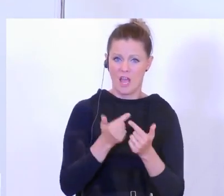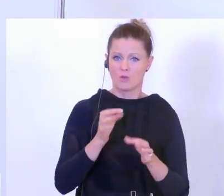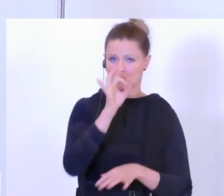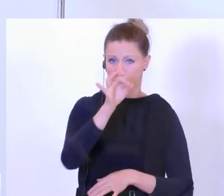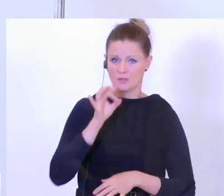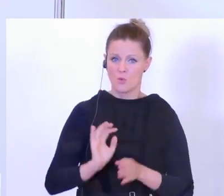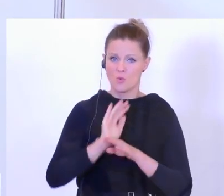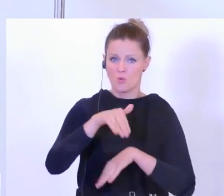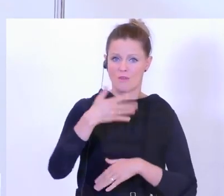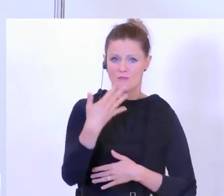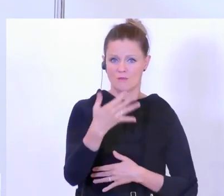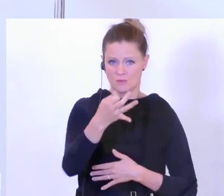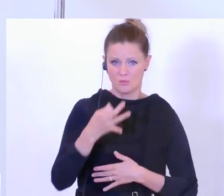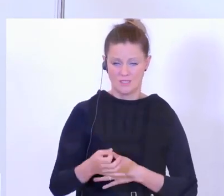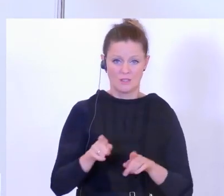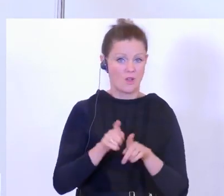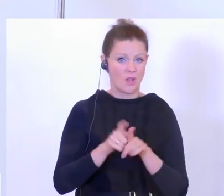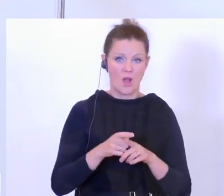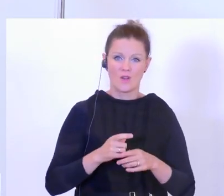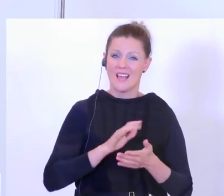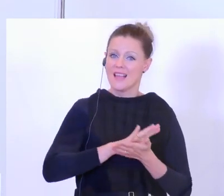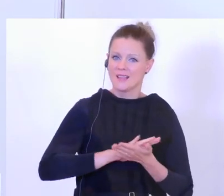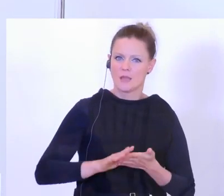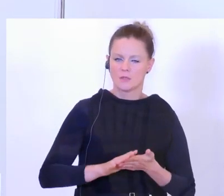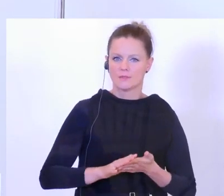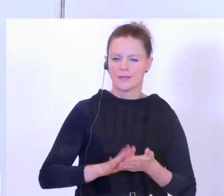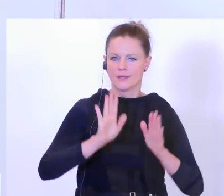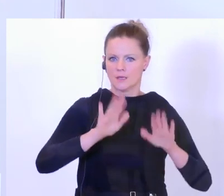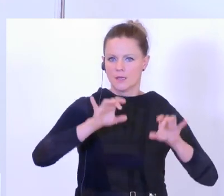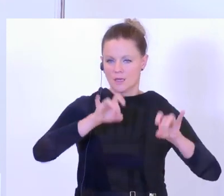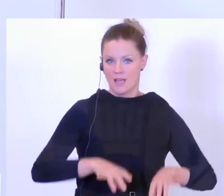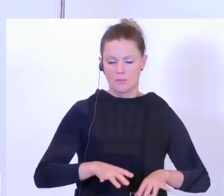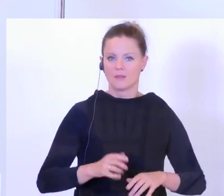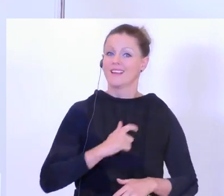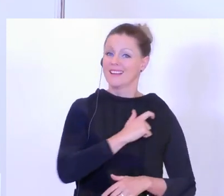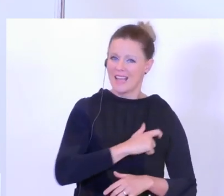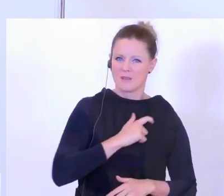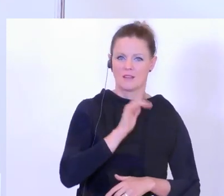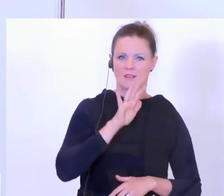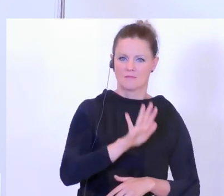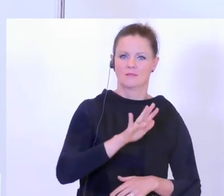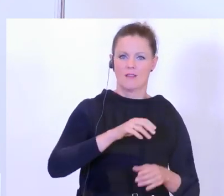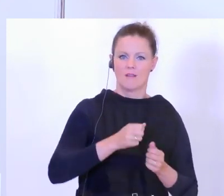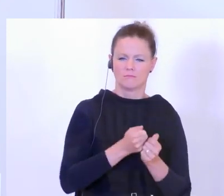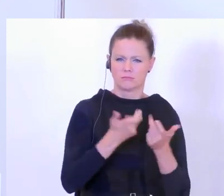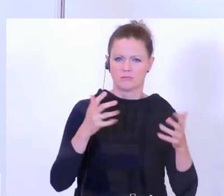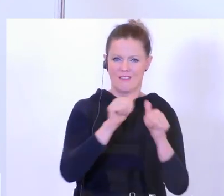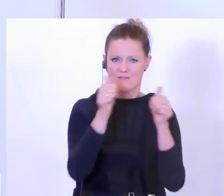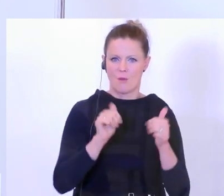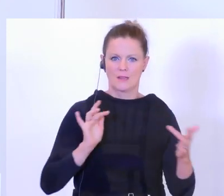Prozent liegt und vor allem, dass niemals aufgegeben wird, Kriminalität in all ihren Formen zu bekämpfen.